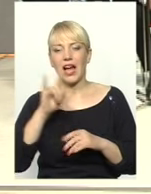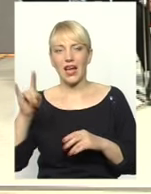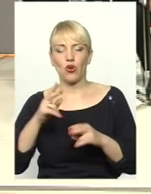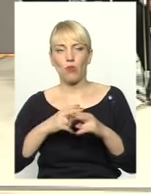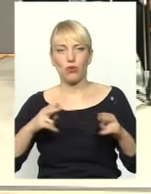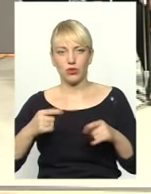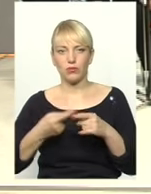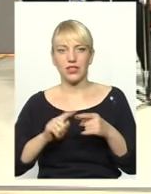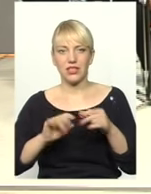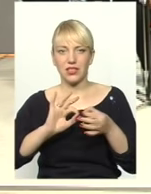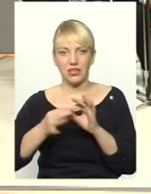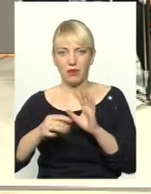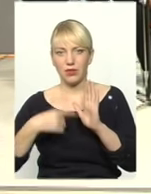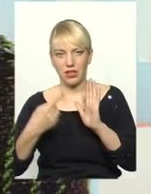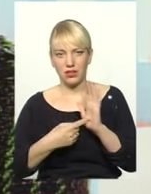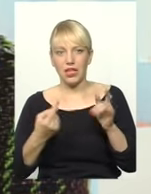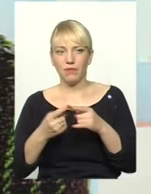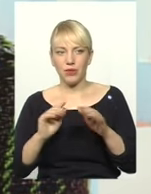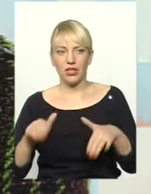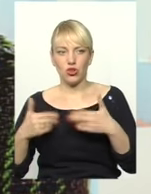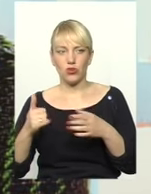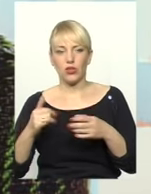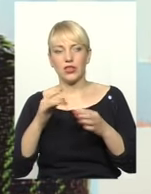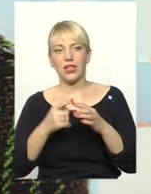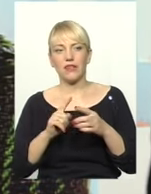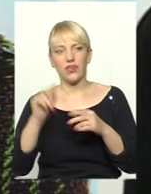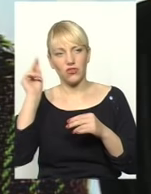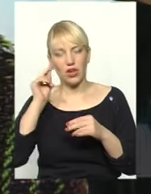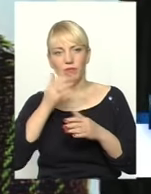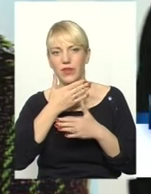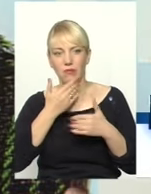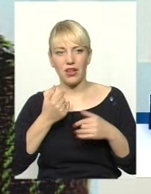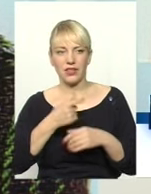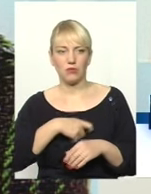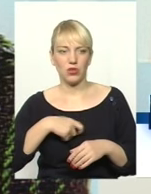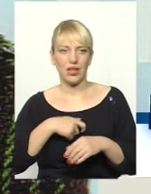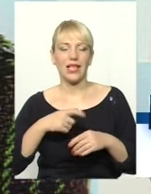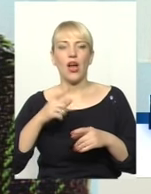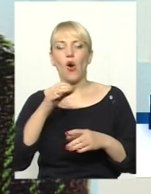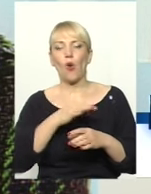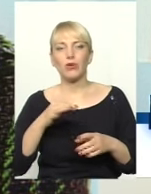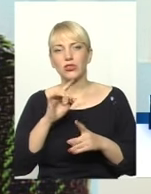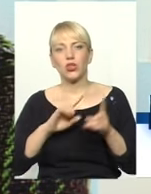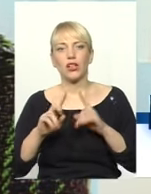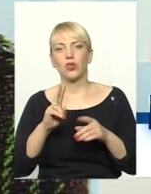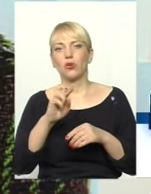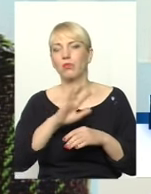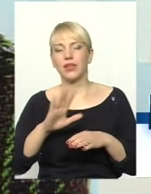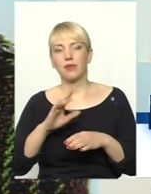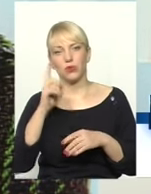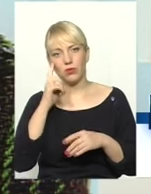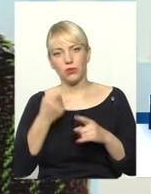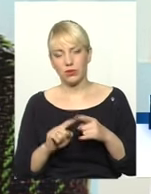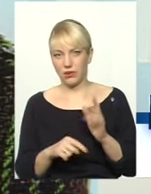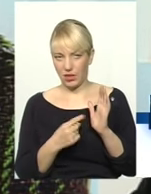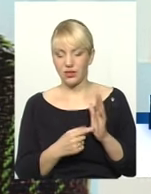питання. І ми також ініціюємо, піднімаємо, всі вивчаємо. Абсолютно сьогодні нема депутата обласної ради, який би не переймався цим питанням.